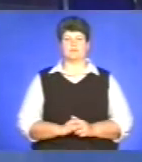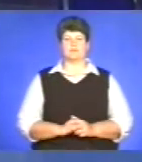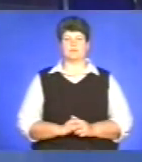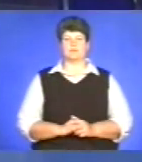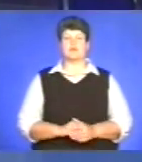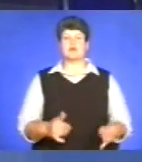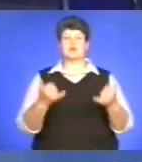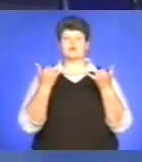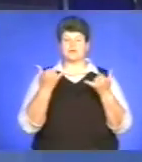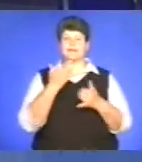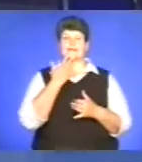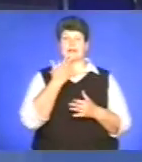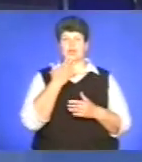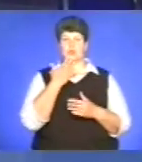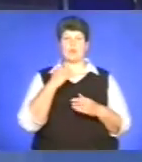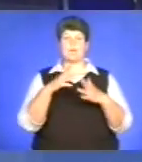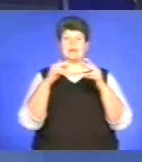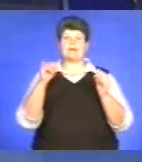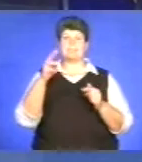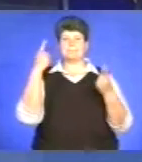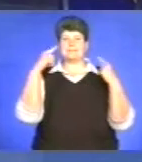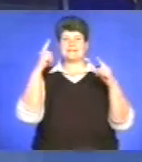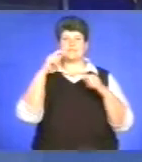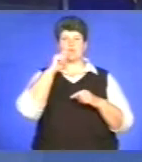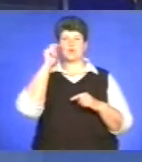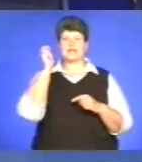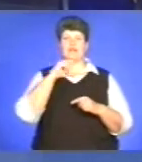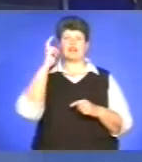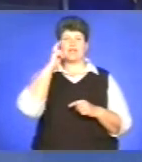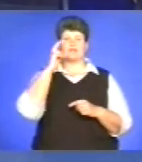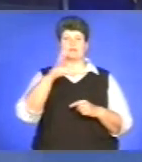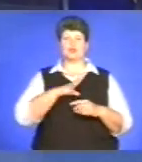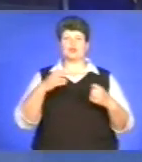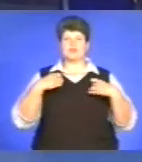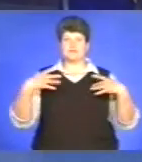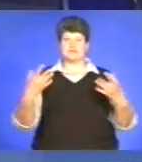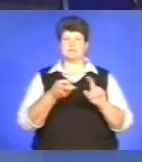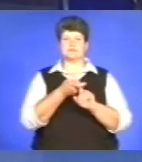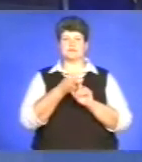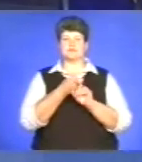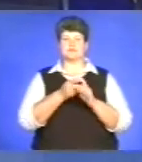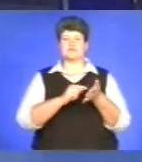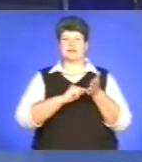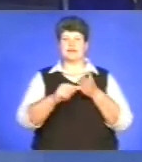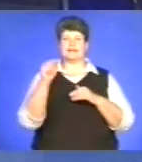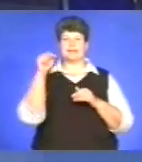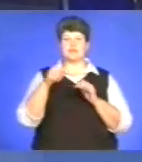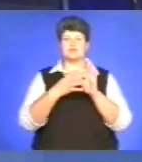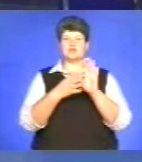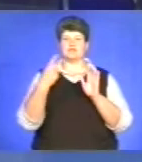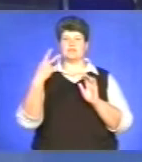Сьогодні у Національному палаці мистецтв Україна у Києві пройшли урочистості з нагоди відзначення 1025